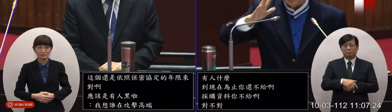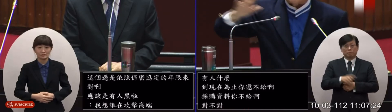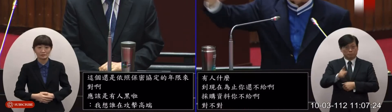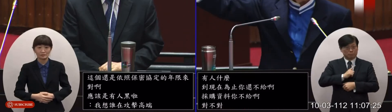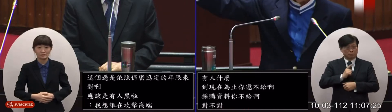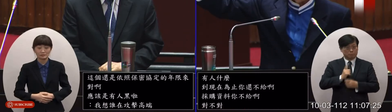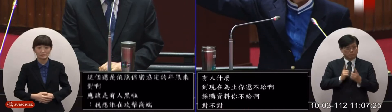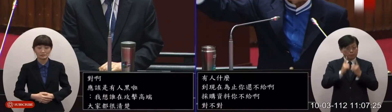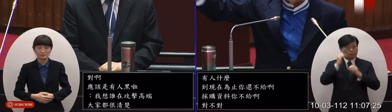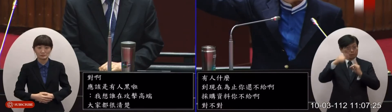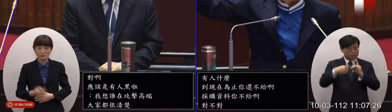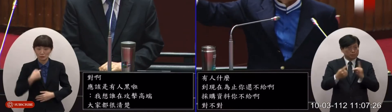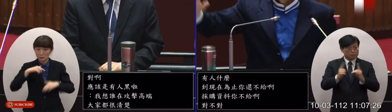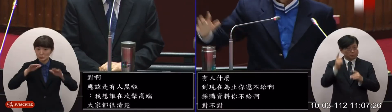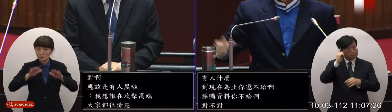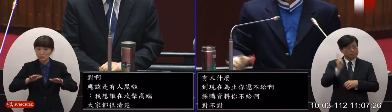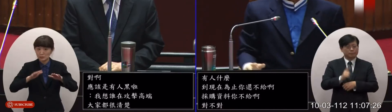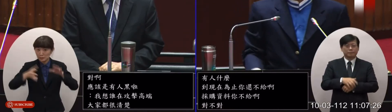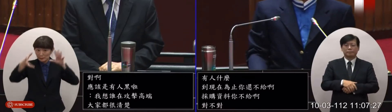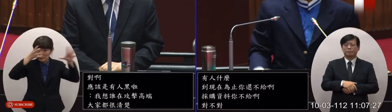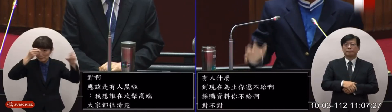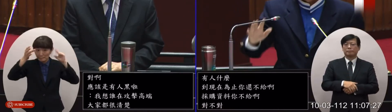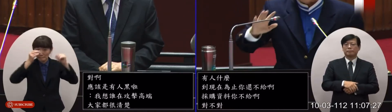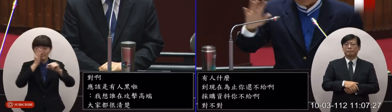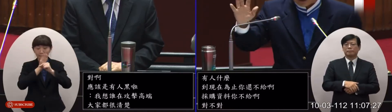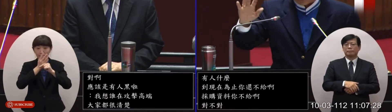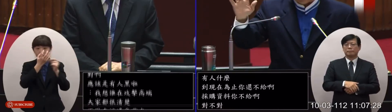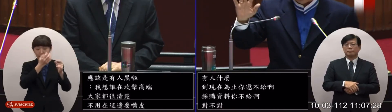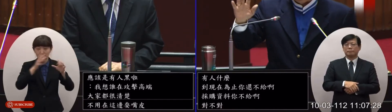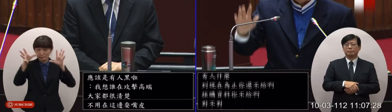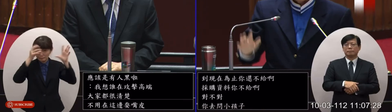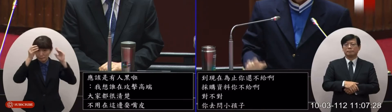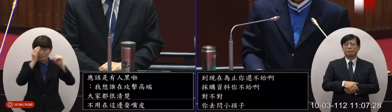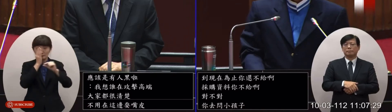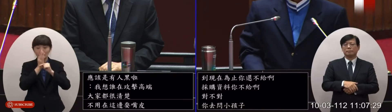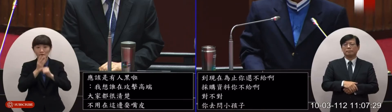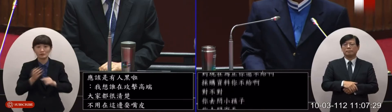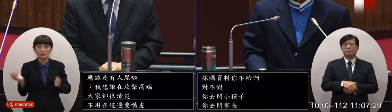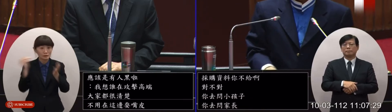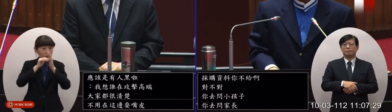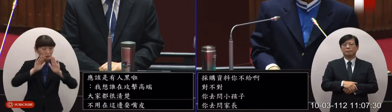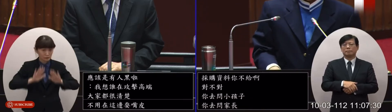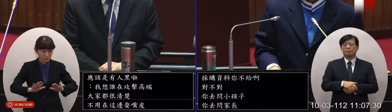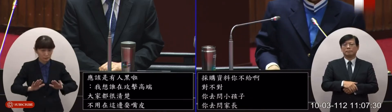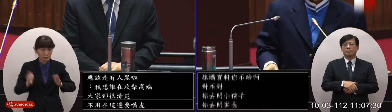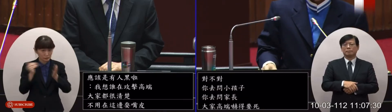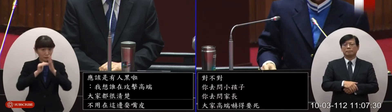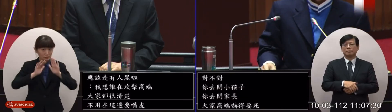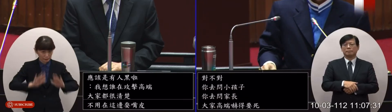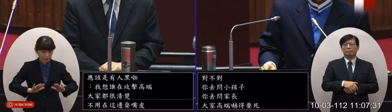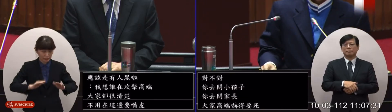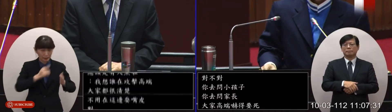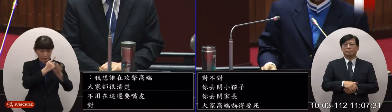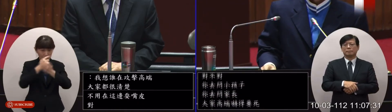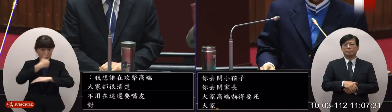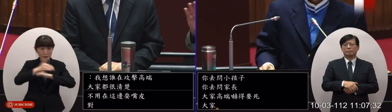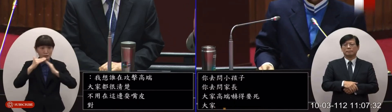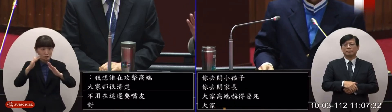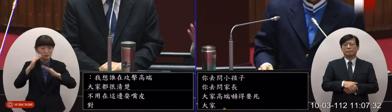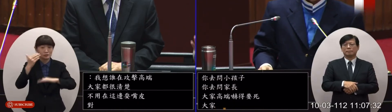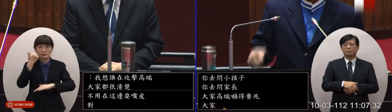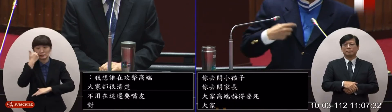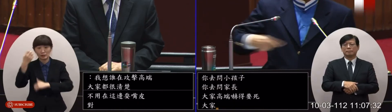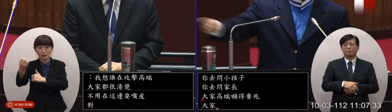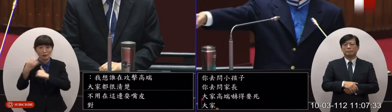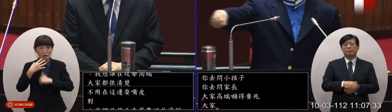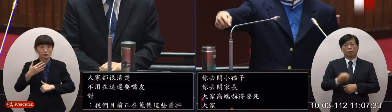搞得我們目前正在收集這些資料到現在為止各個位各個縣市並沒有回報說有